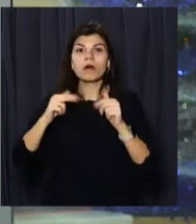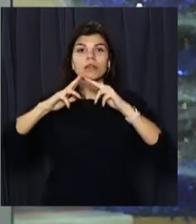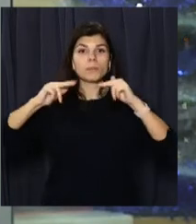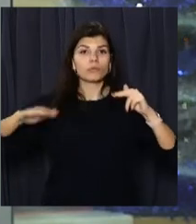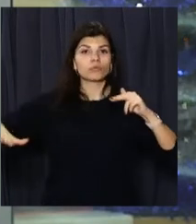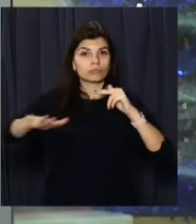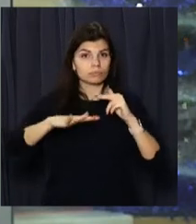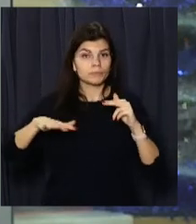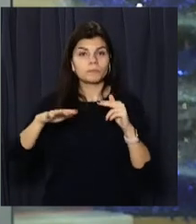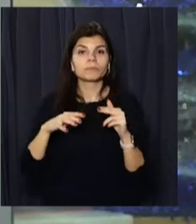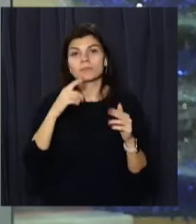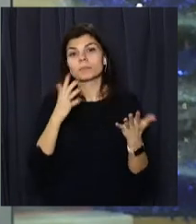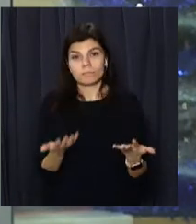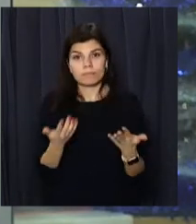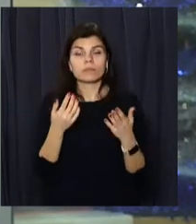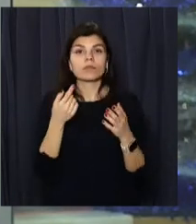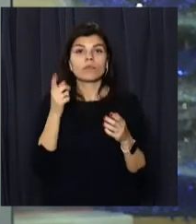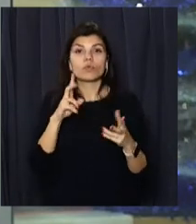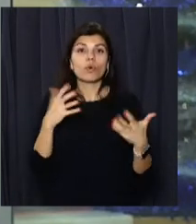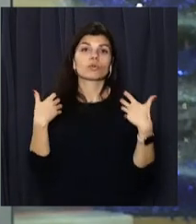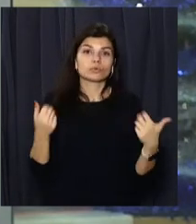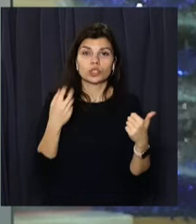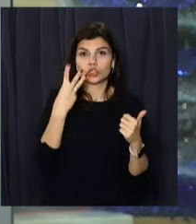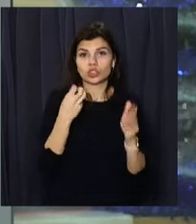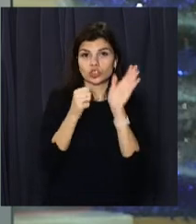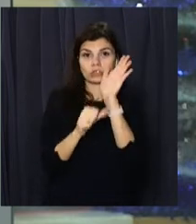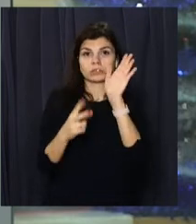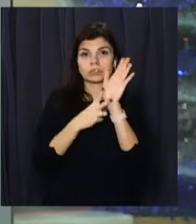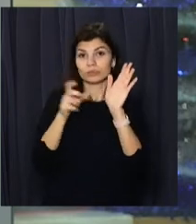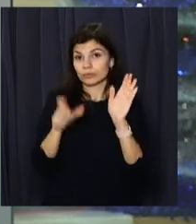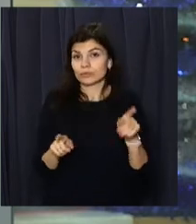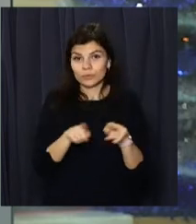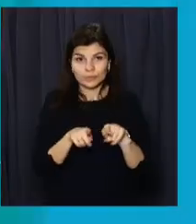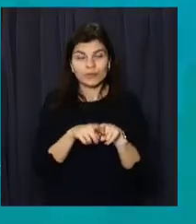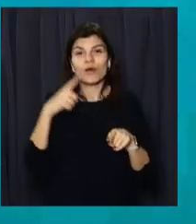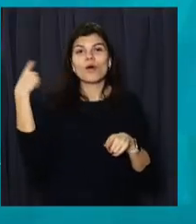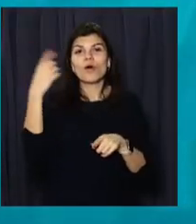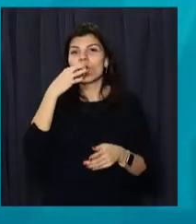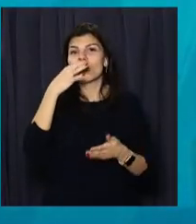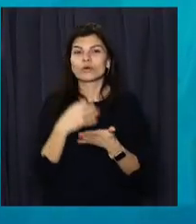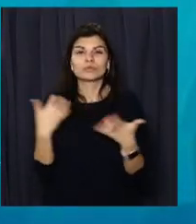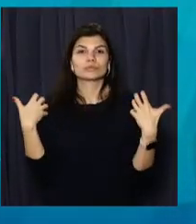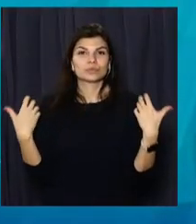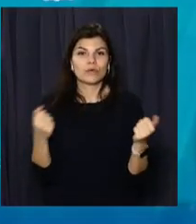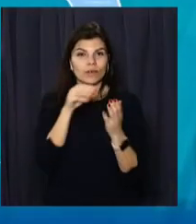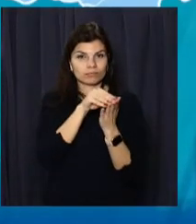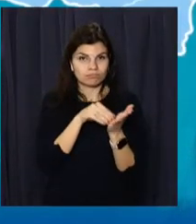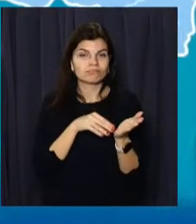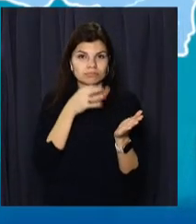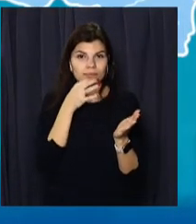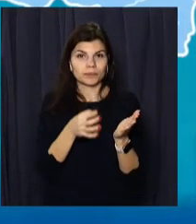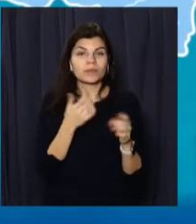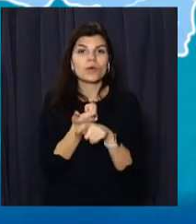Дніпропетровщині. Практично стільки ж, хто одужав – 367. Про це повідомили в обласному департаменті охорони здоров'я.